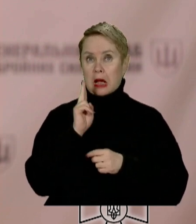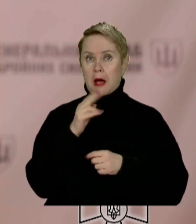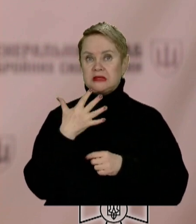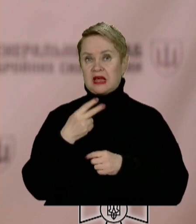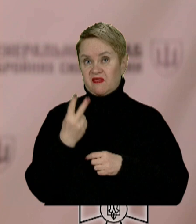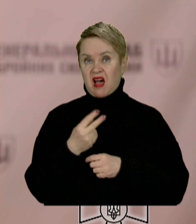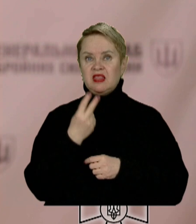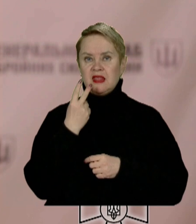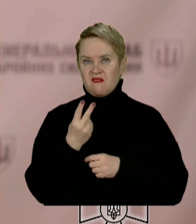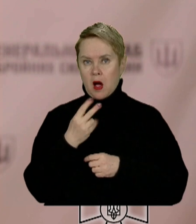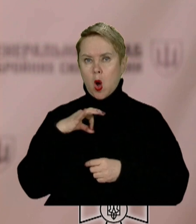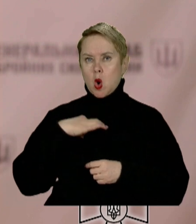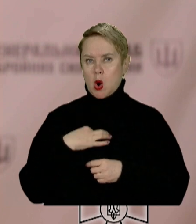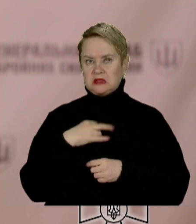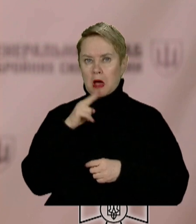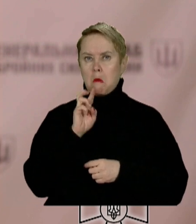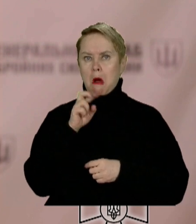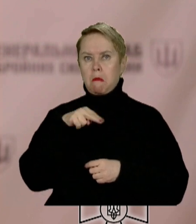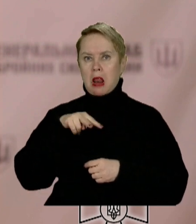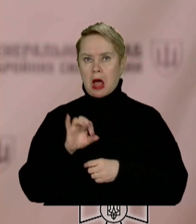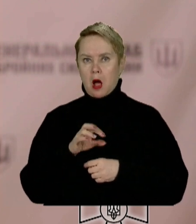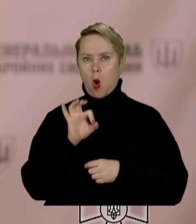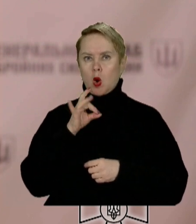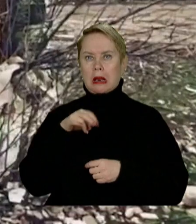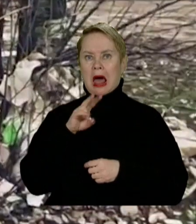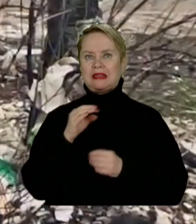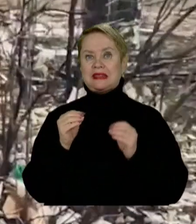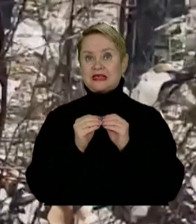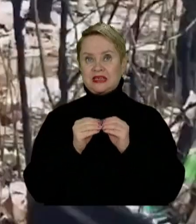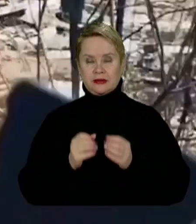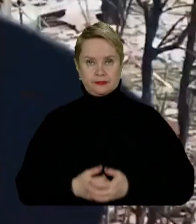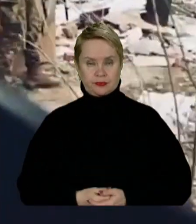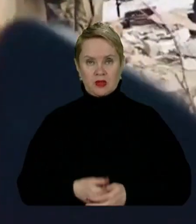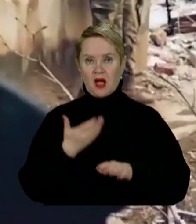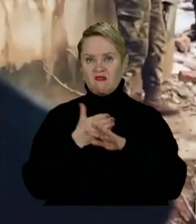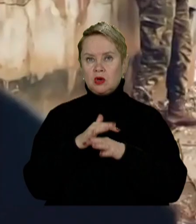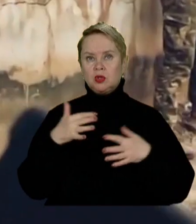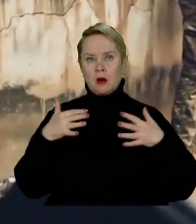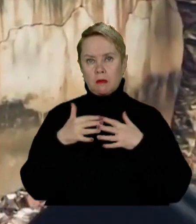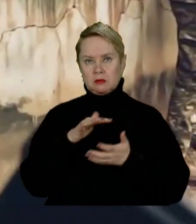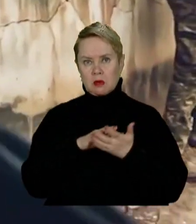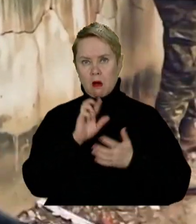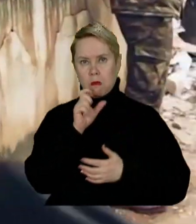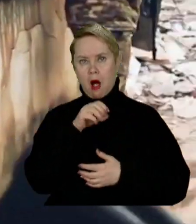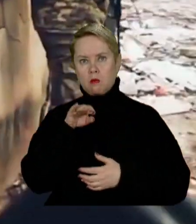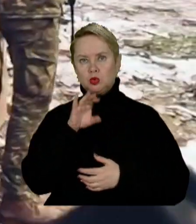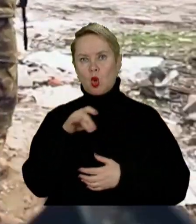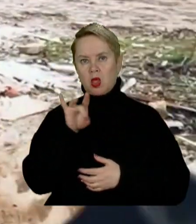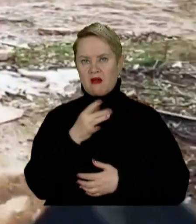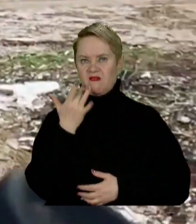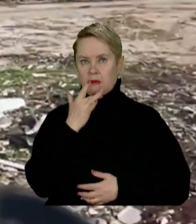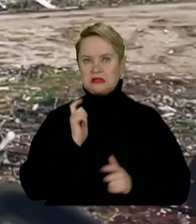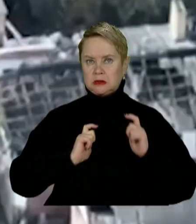а також два розвідувальних БПЛА типу Орланд-10. Важкі ж бої тривають в Бахмуті та Солодарі. В